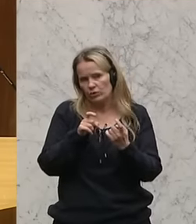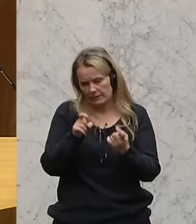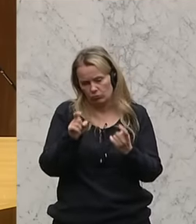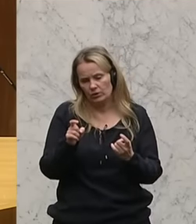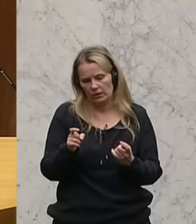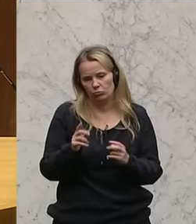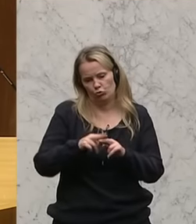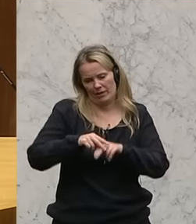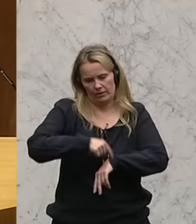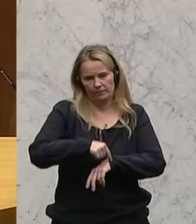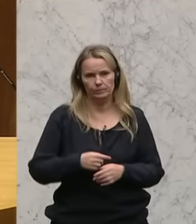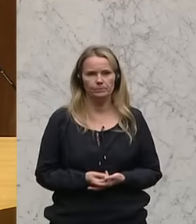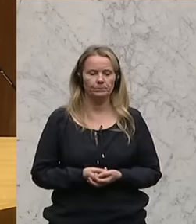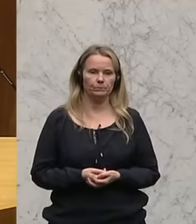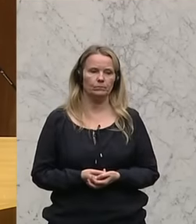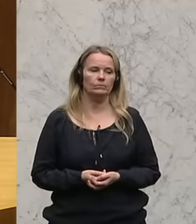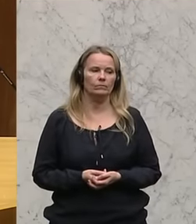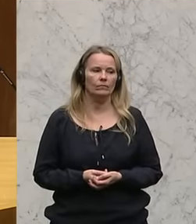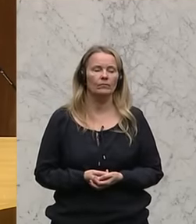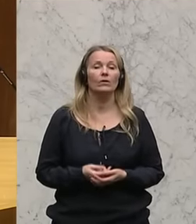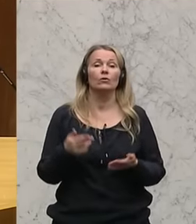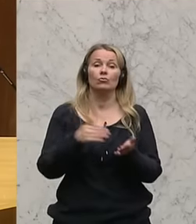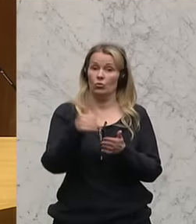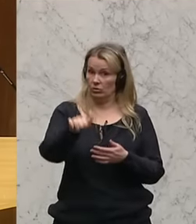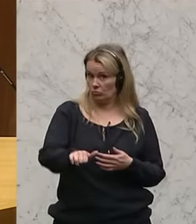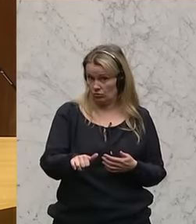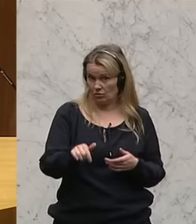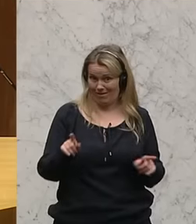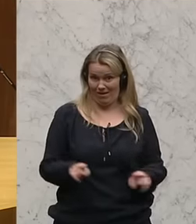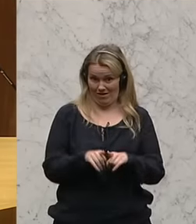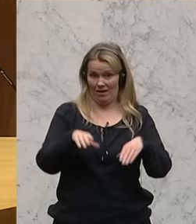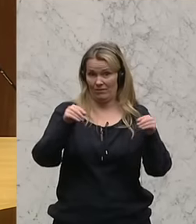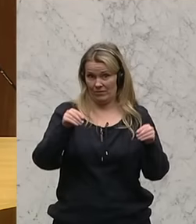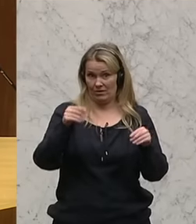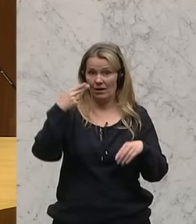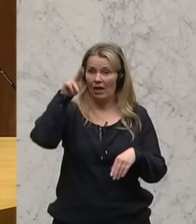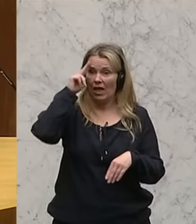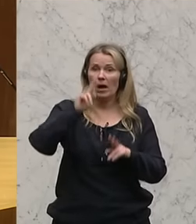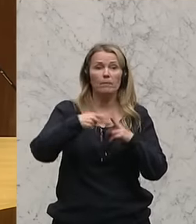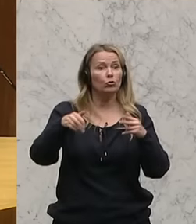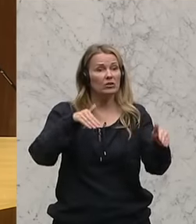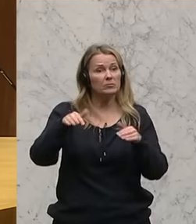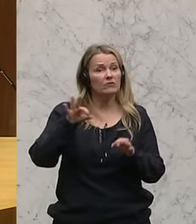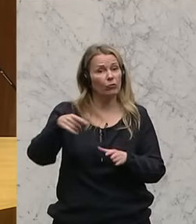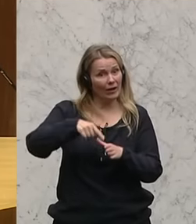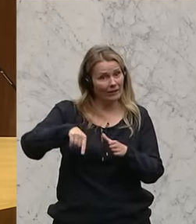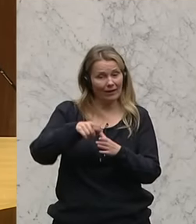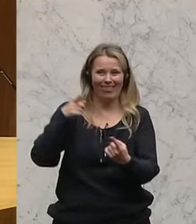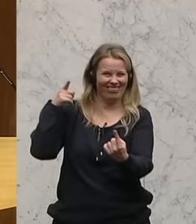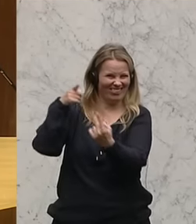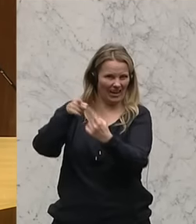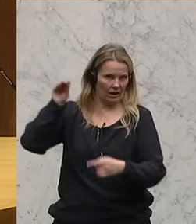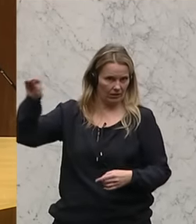etwas später unterhalten. Des Weiteren darf ich gleich eingangs den Herrn Bundesminister für Inneres direkt